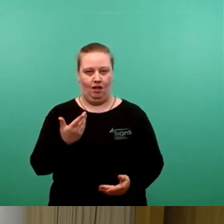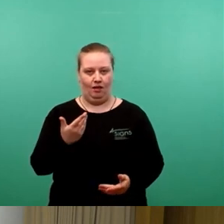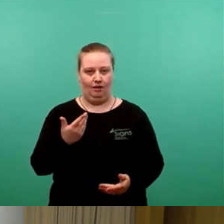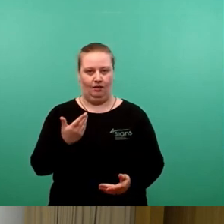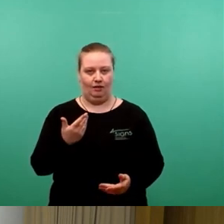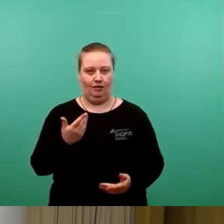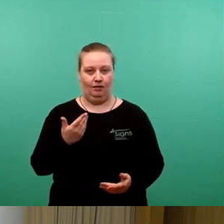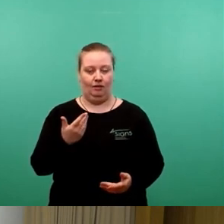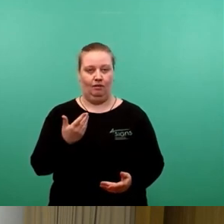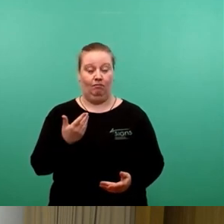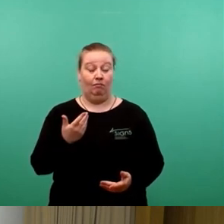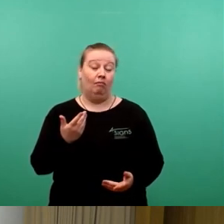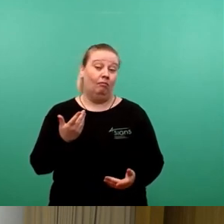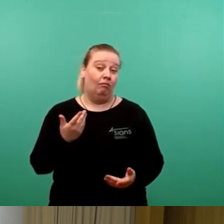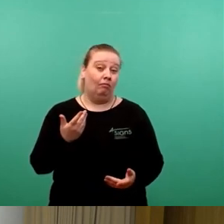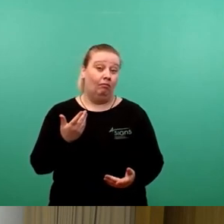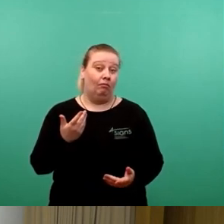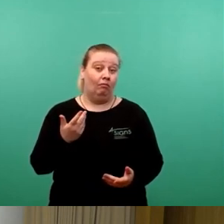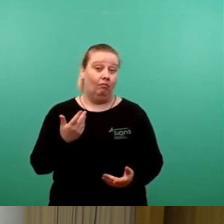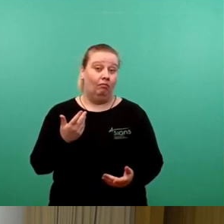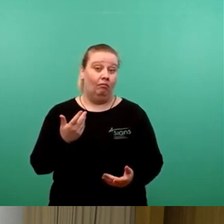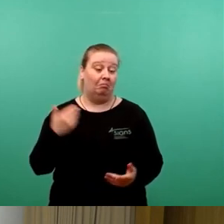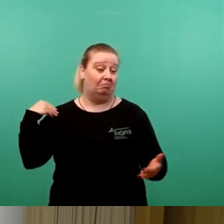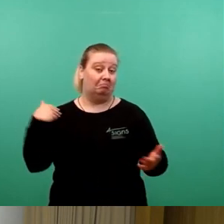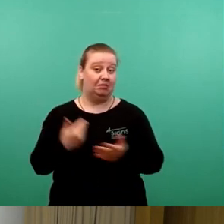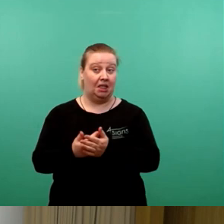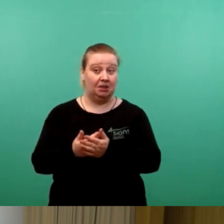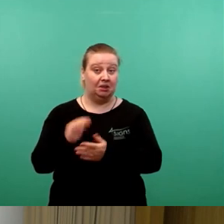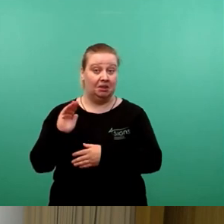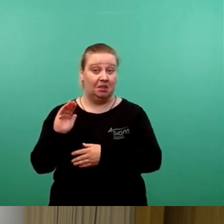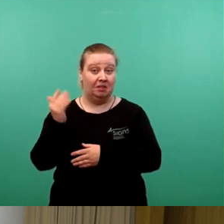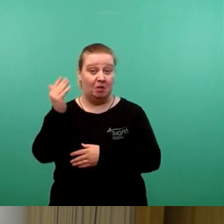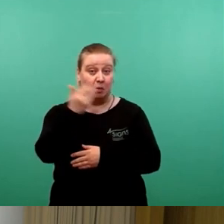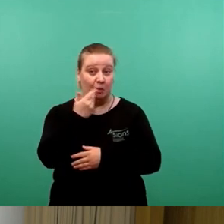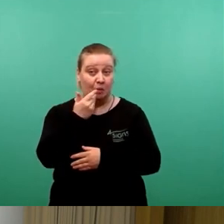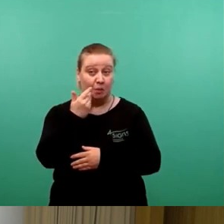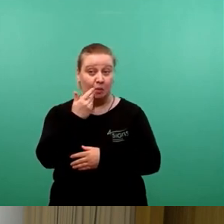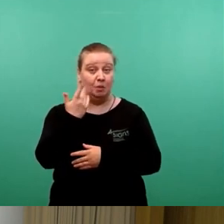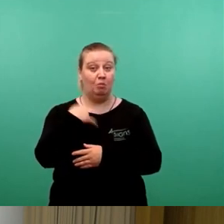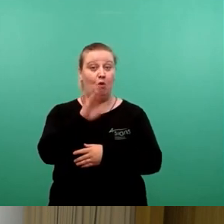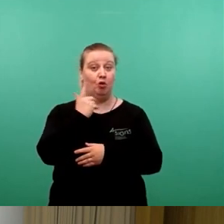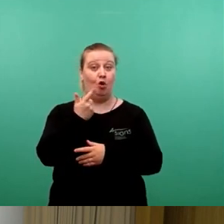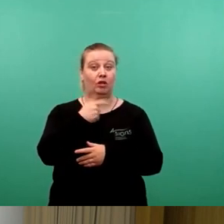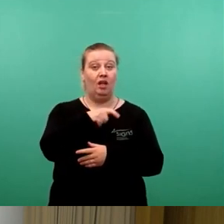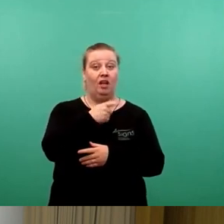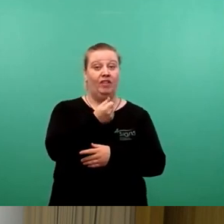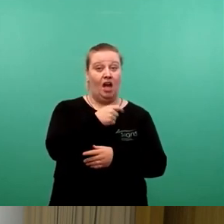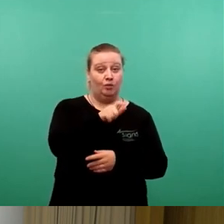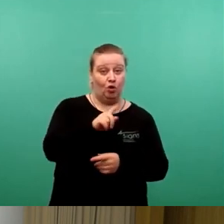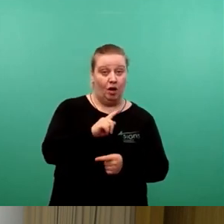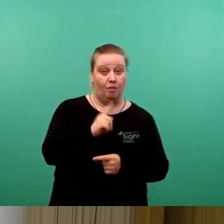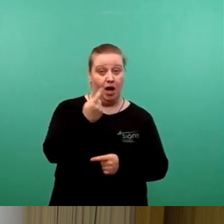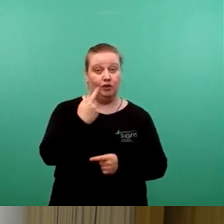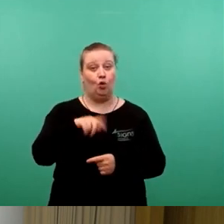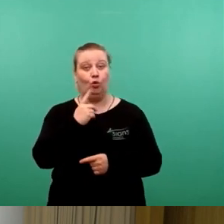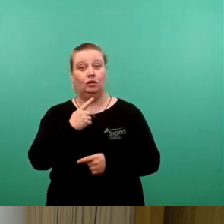Es hat sich ja offensichtlich nie so als Erfolgsmodell herausgestellt, dass wir eine Personalunion hatten von Finanzbürgermeister und Aufsichtsratsvorsitzender